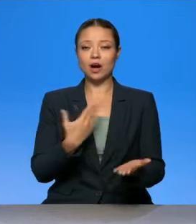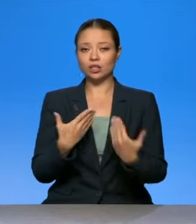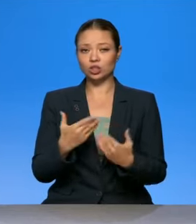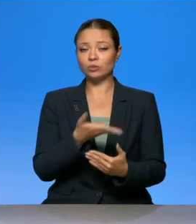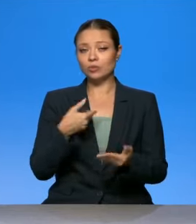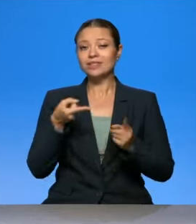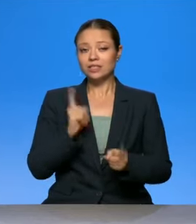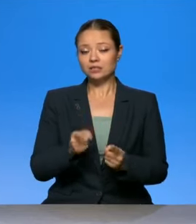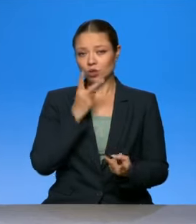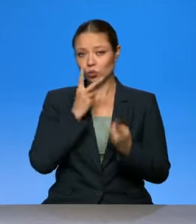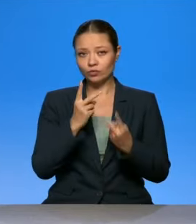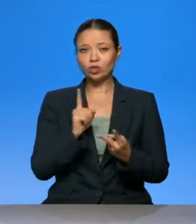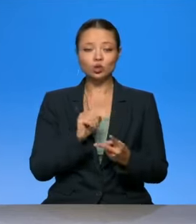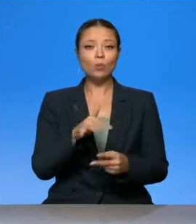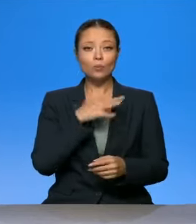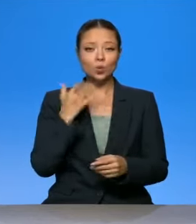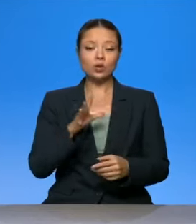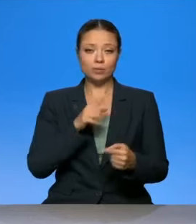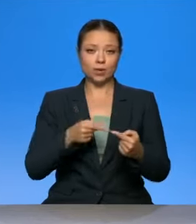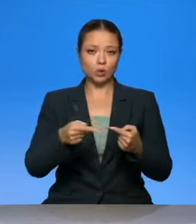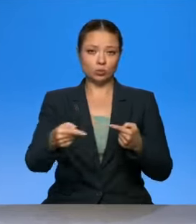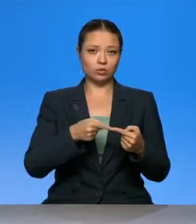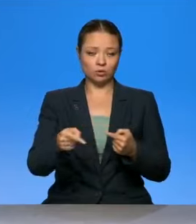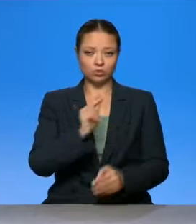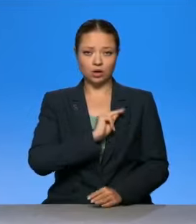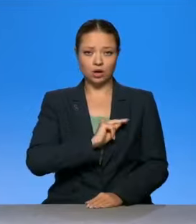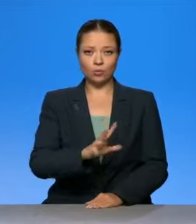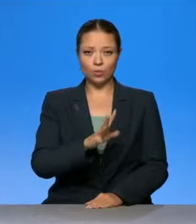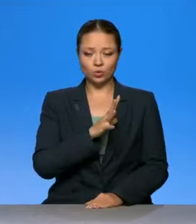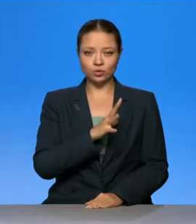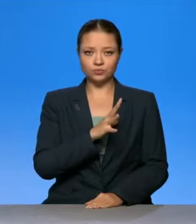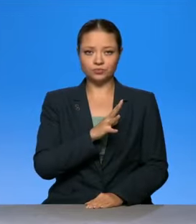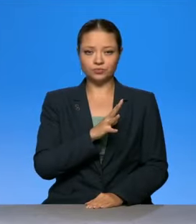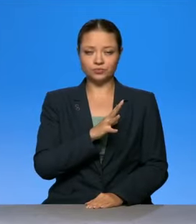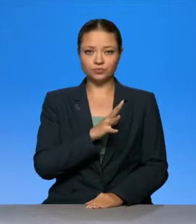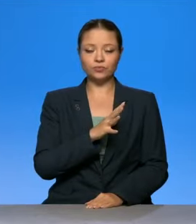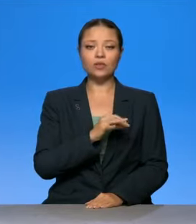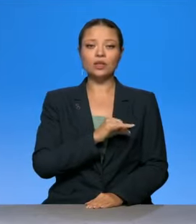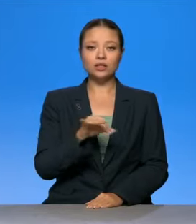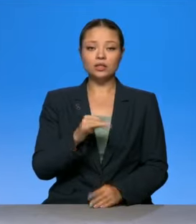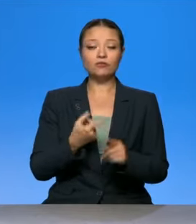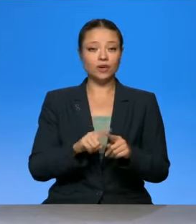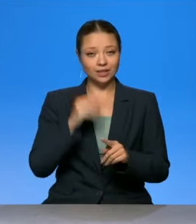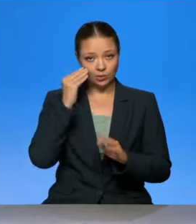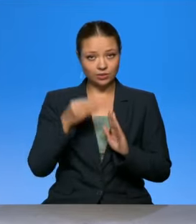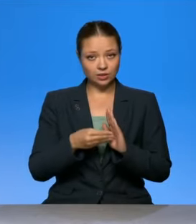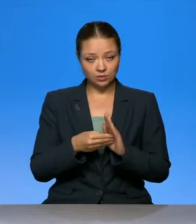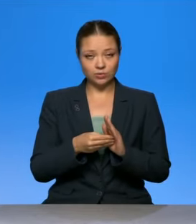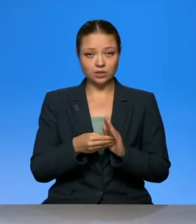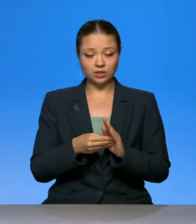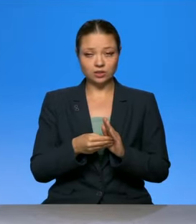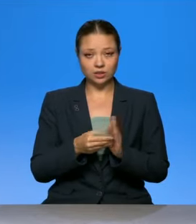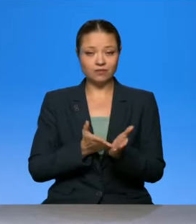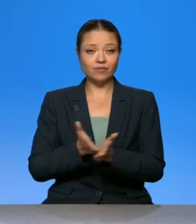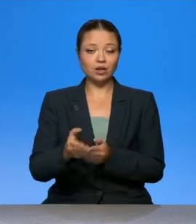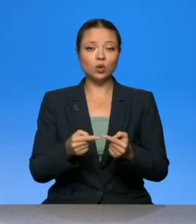увидели, что многие были выведены на удаленку, и с этой точки зрения вот как раз формат удаленной работы,